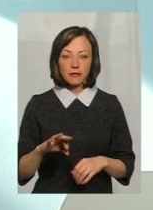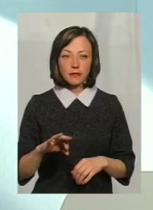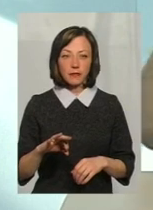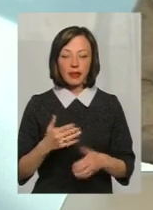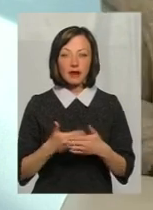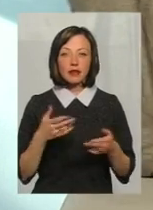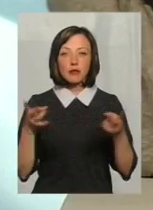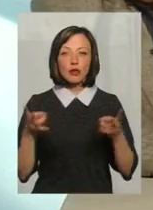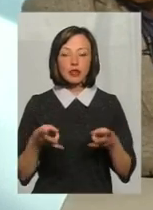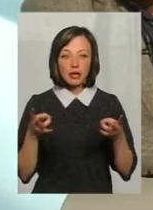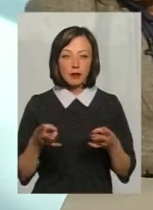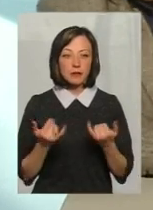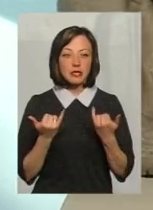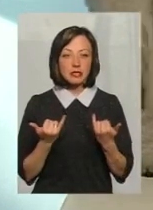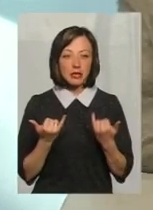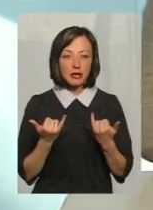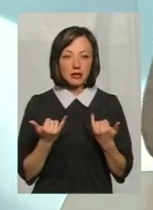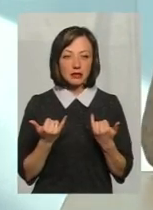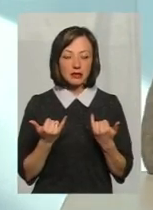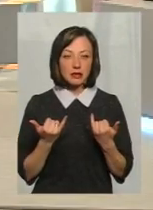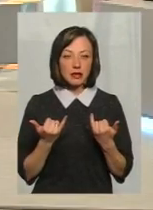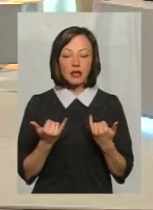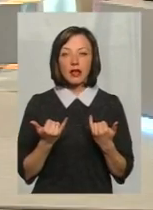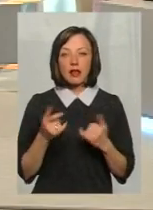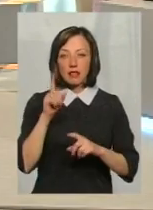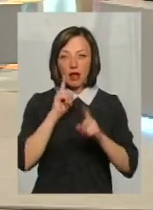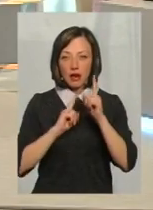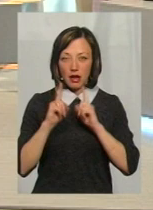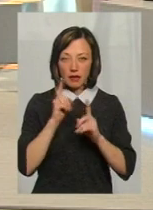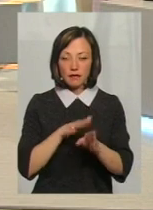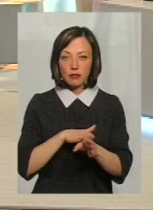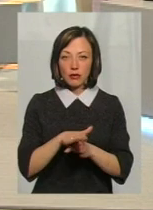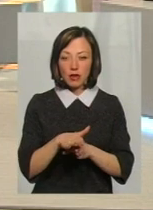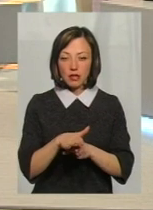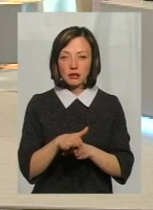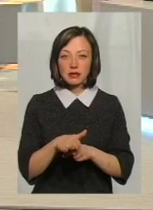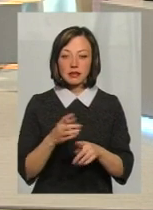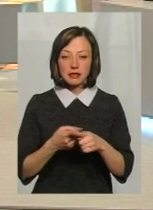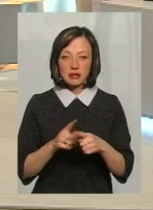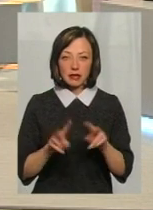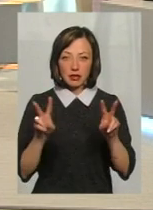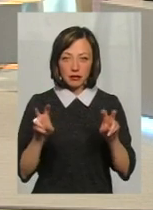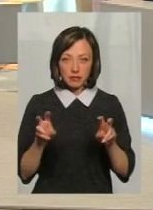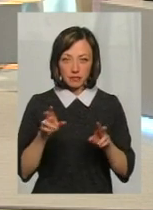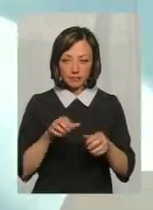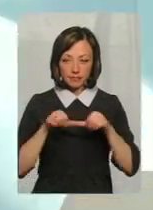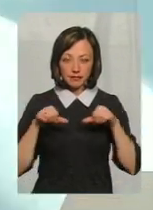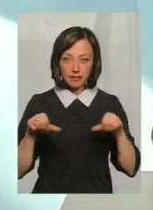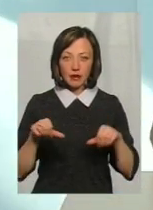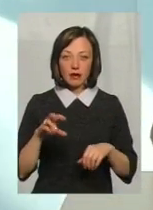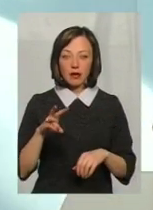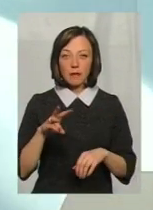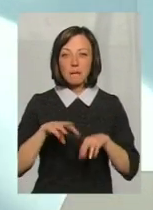від потреби, і зараз, буквально, на селекторній нараді, яка відбулася, присвячена цій темі, МОЗ